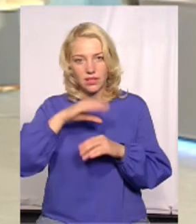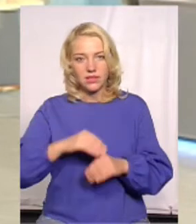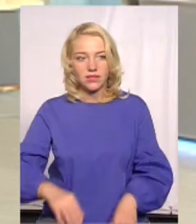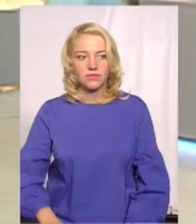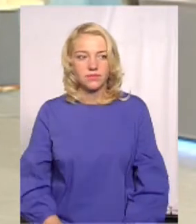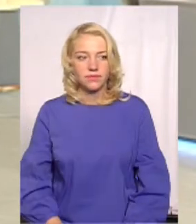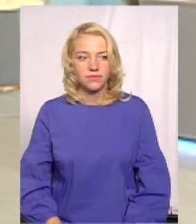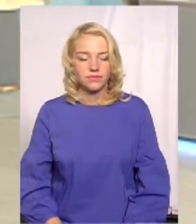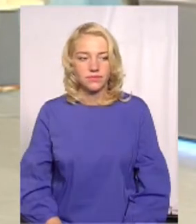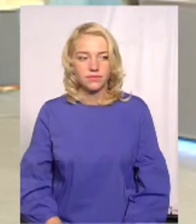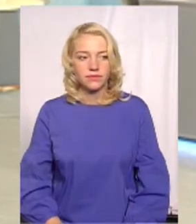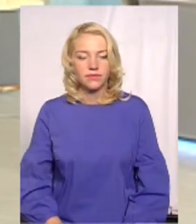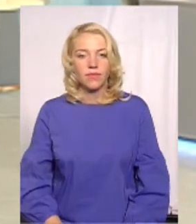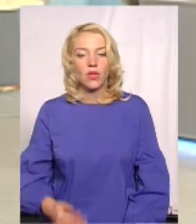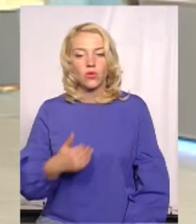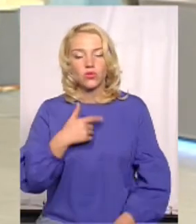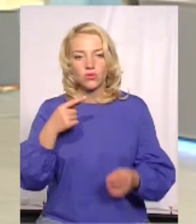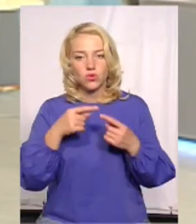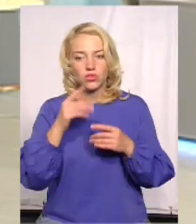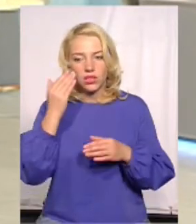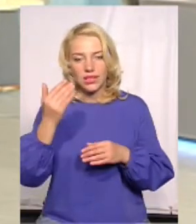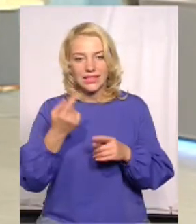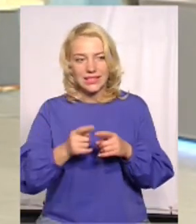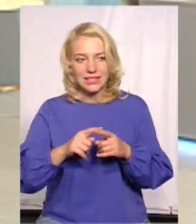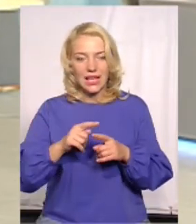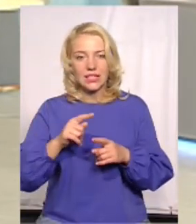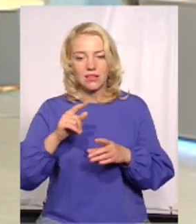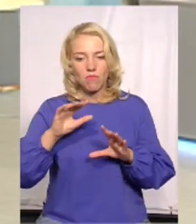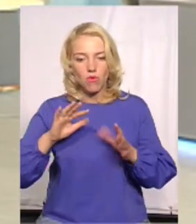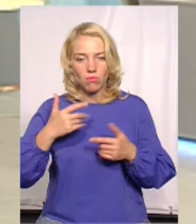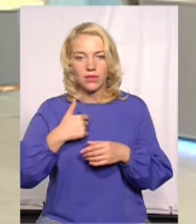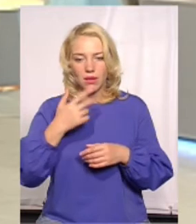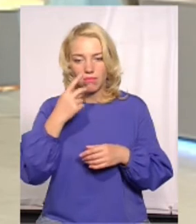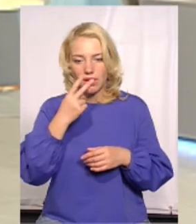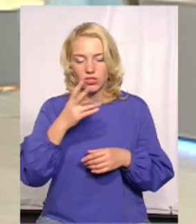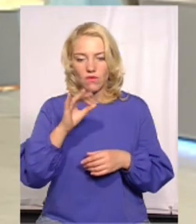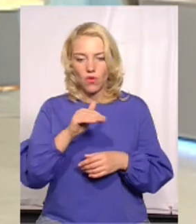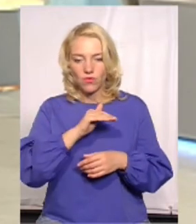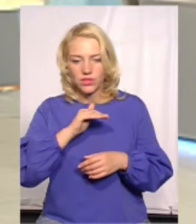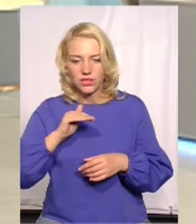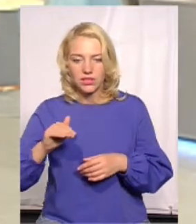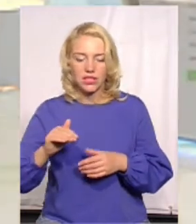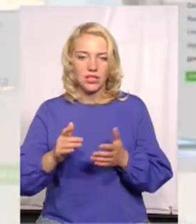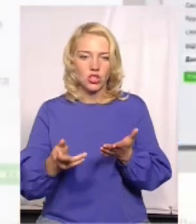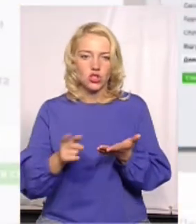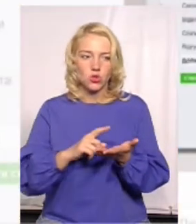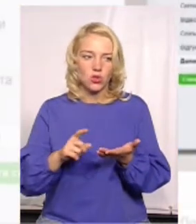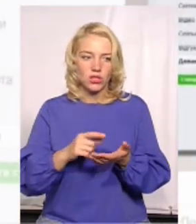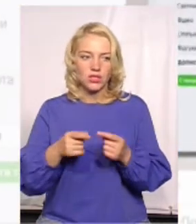уточнити цей момент, тому що бачив на вашій офіційній сторінці, у Фейсбуці, агенція розвитку,